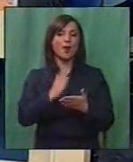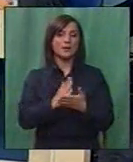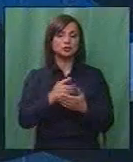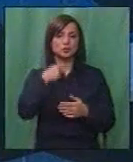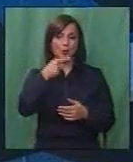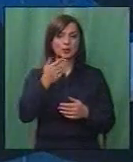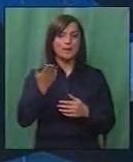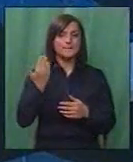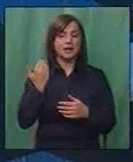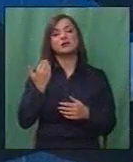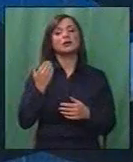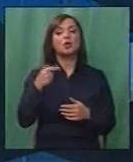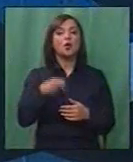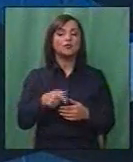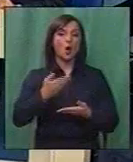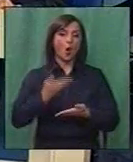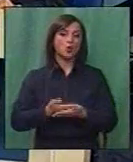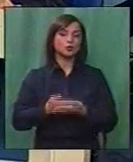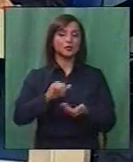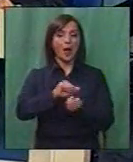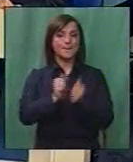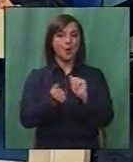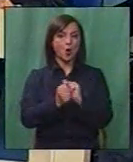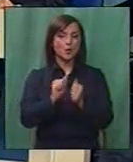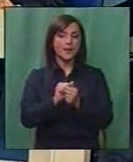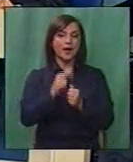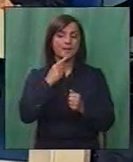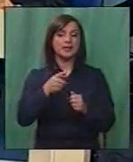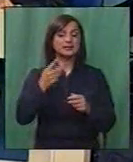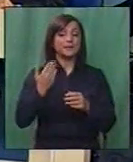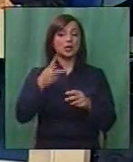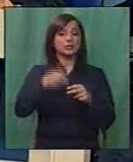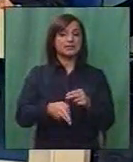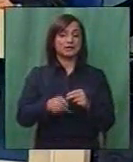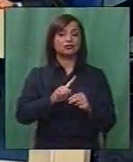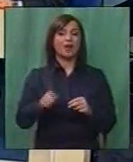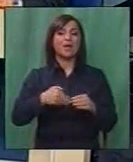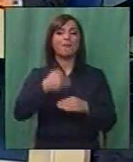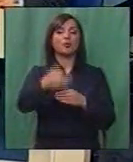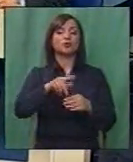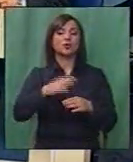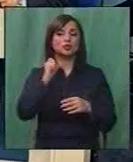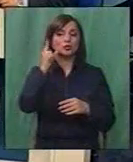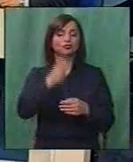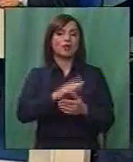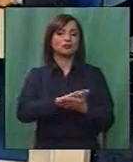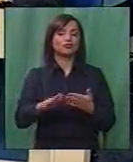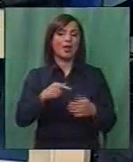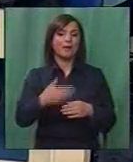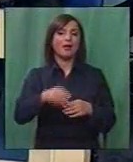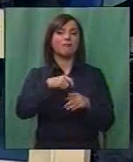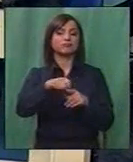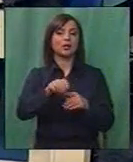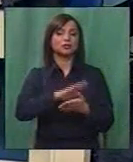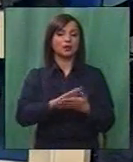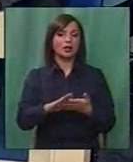што беше споменато и предходно, тоа е основната борба, основната борба е превенцијата, а не е рехабилитацијата и ресоцијализацијата. Тоа е